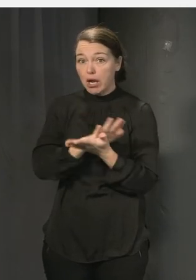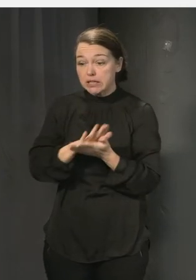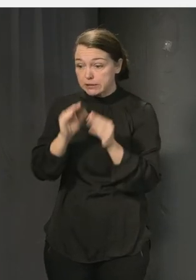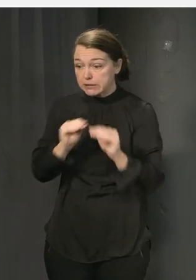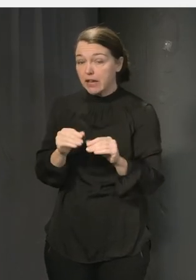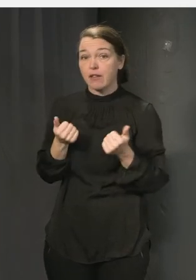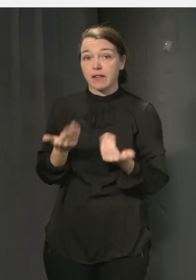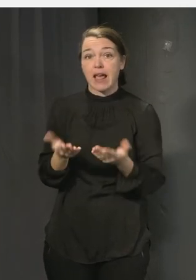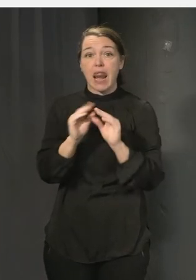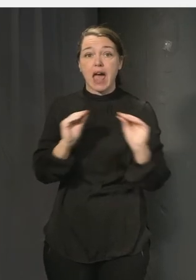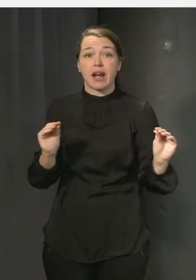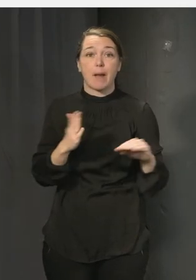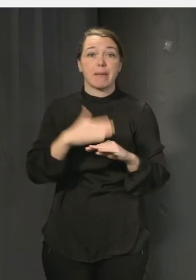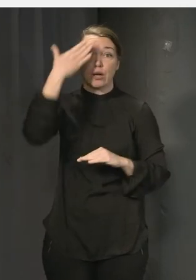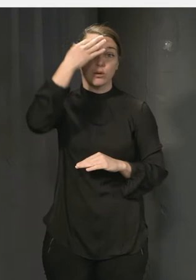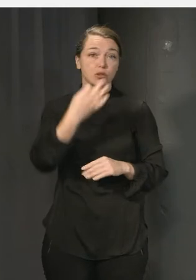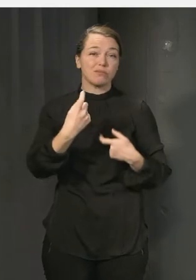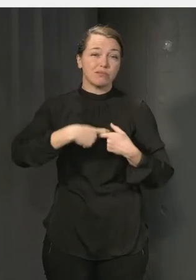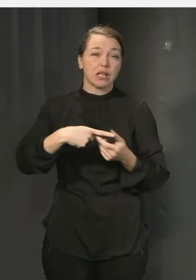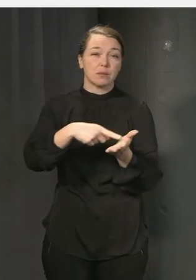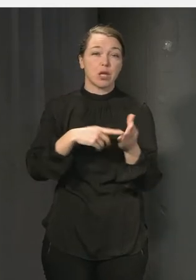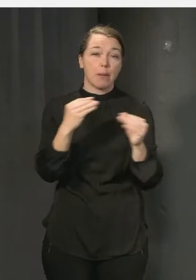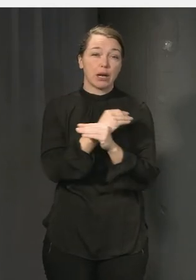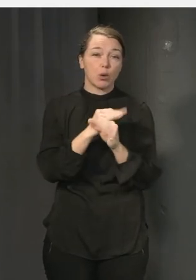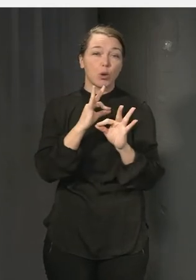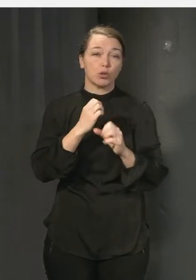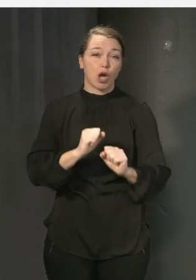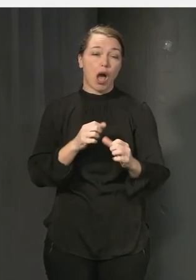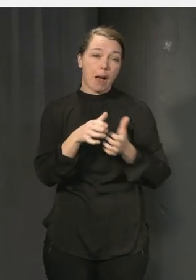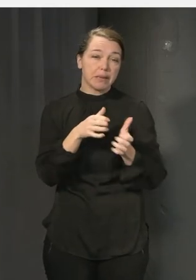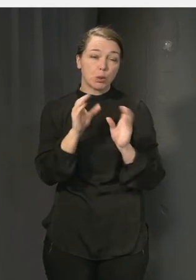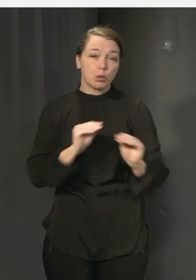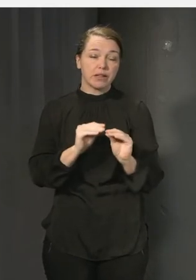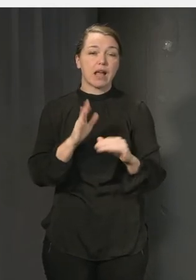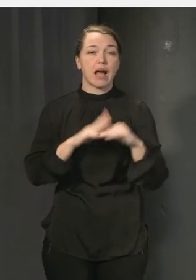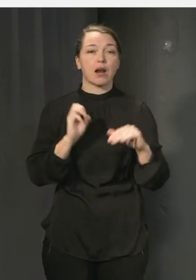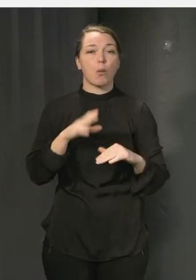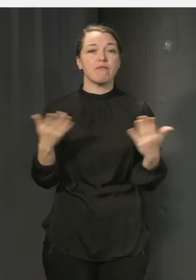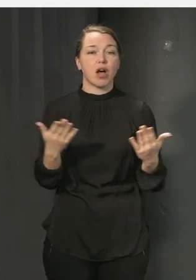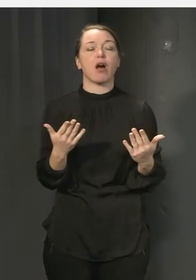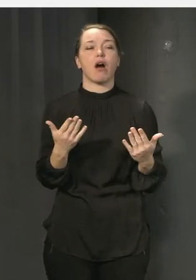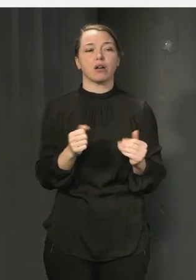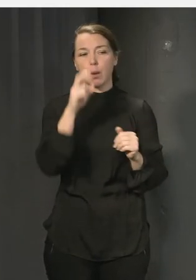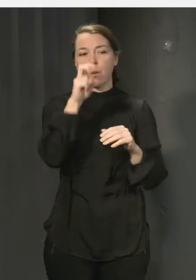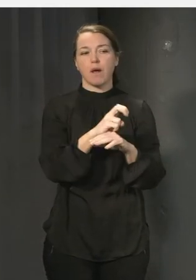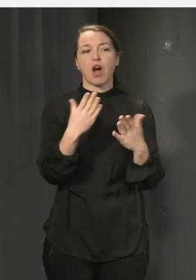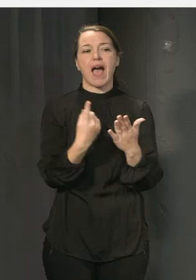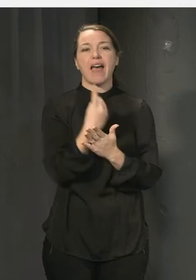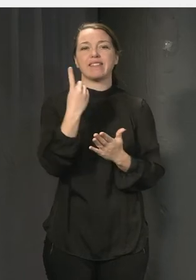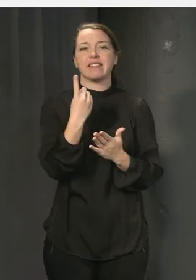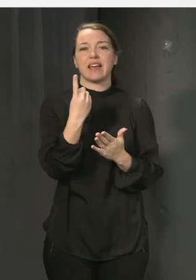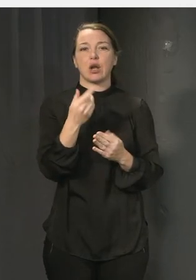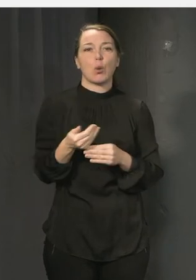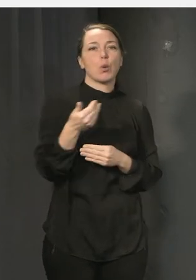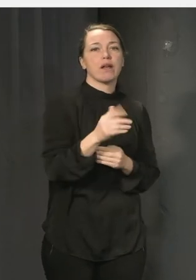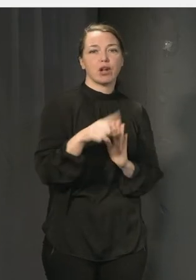lärare mer kunskaper om specialpedagogik, hur man ska anpassa undervisningen. Utan det handlar också om att ha koll på vad händer när det inte är